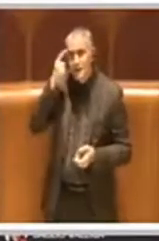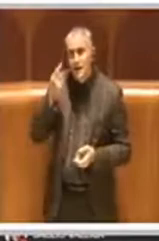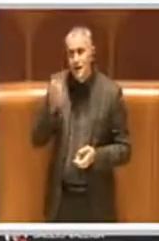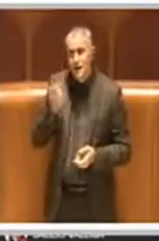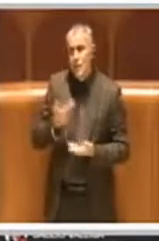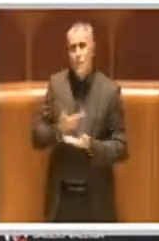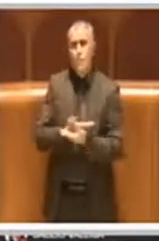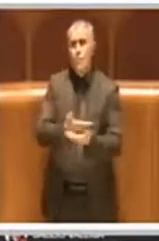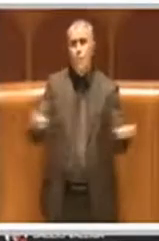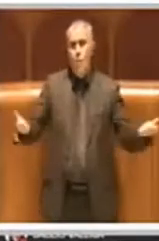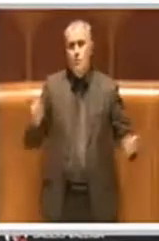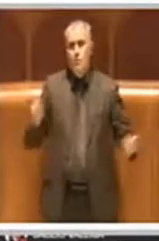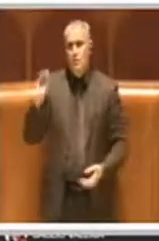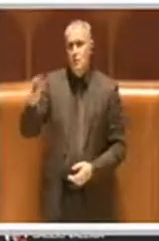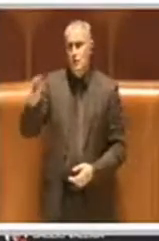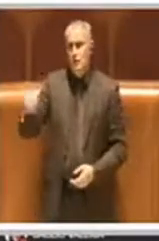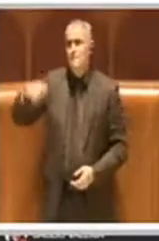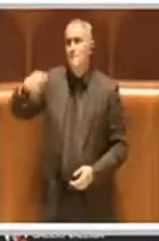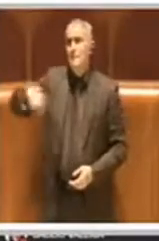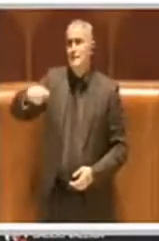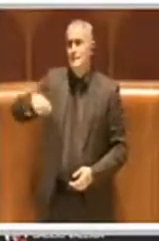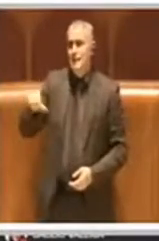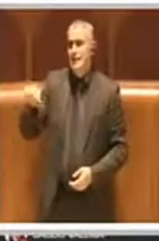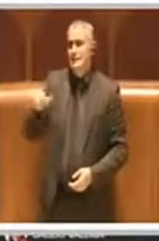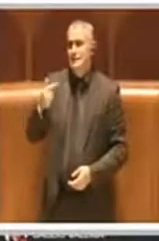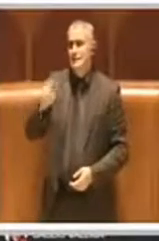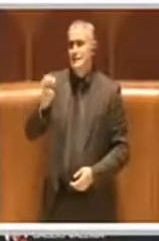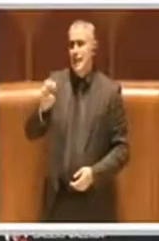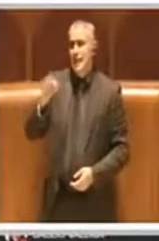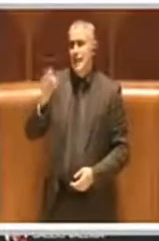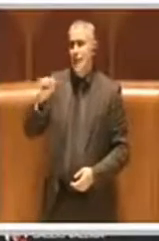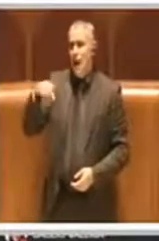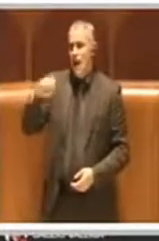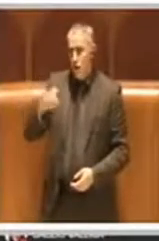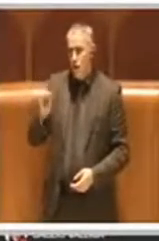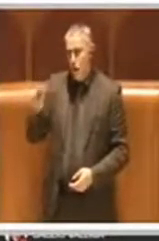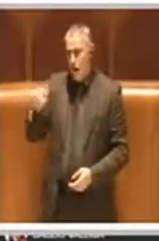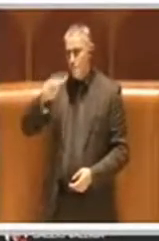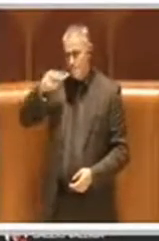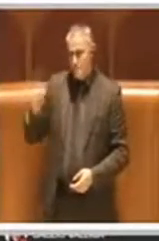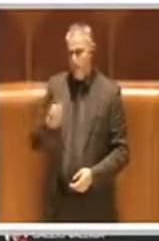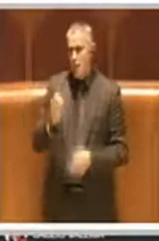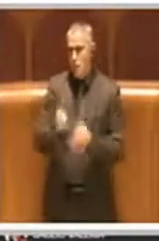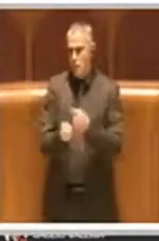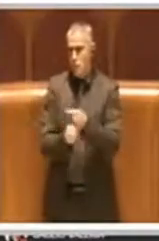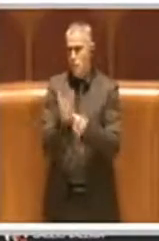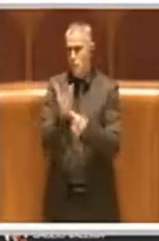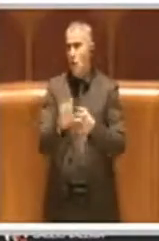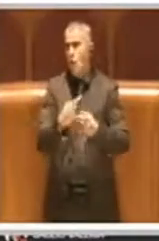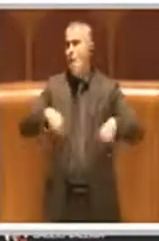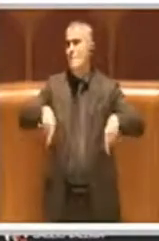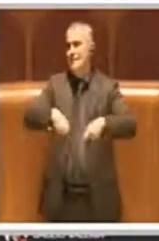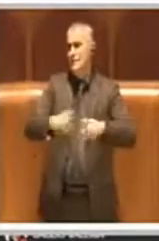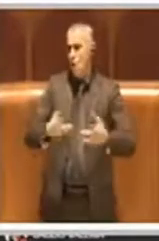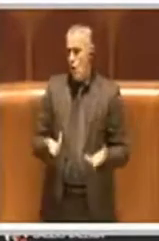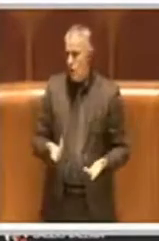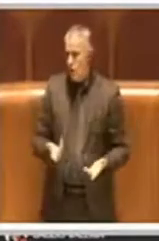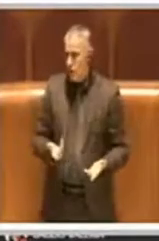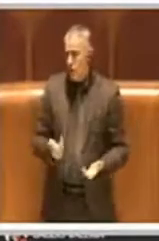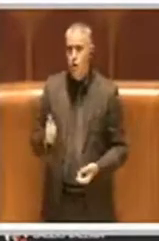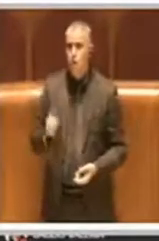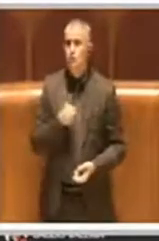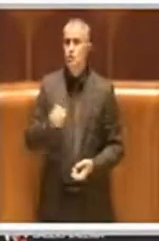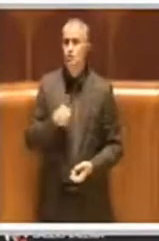pubblicamente al Presidente Stefano, di fare una commissione, perché noi consiglieri non siamo solo chiamati a votare